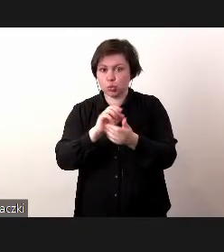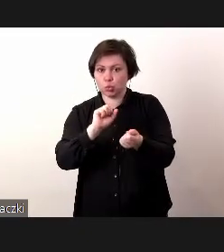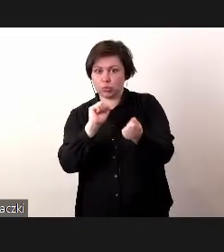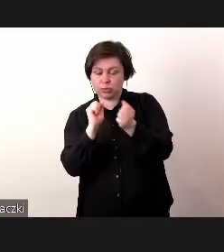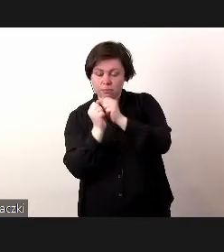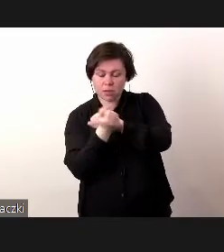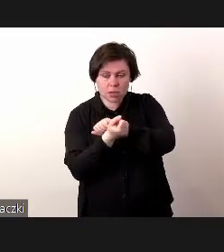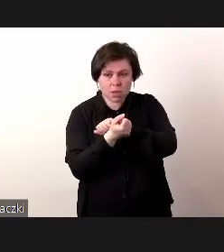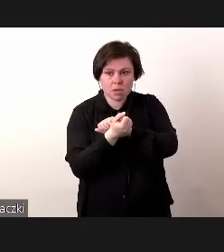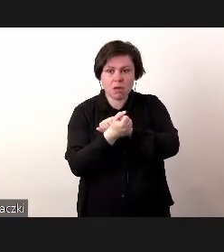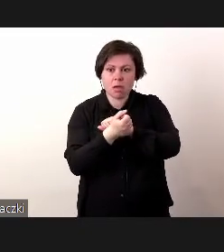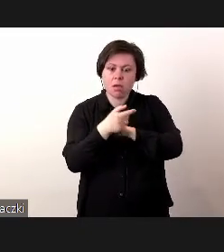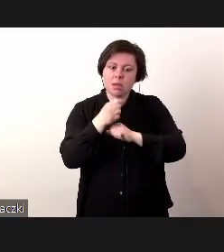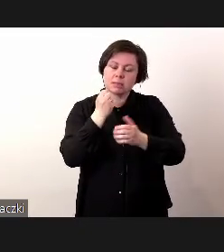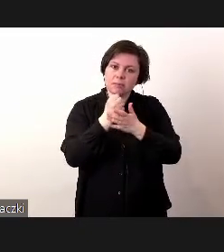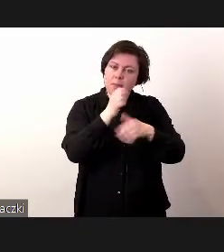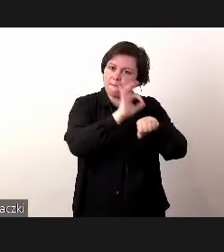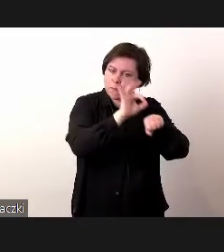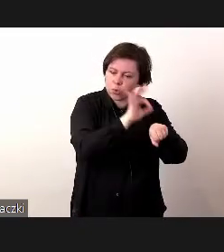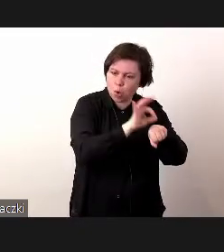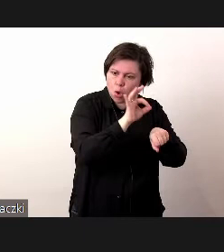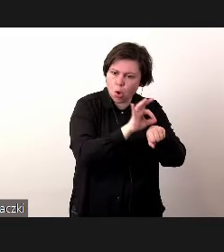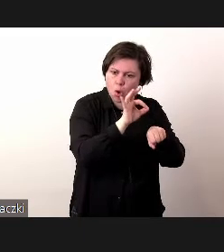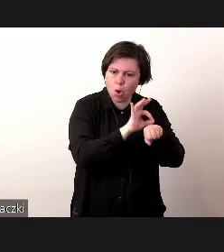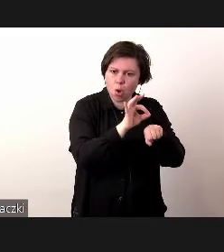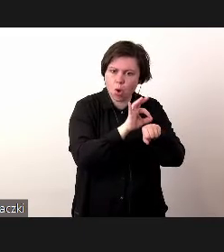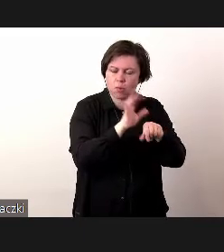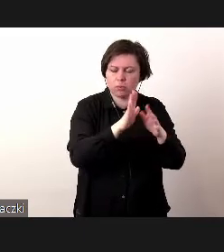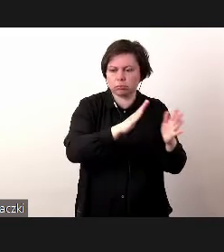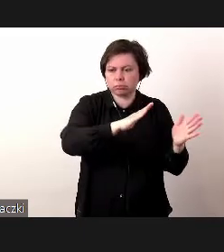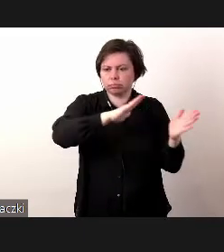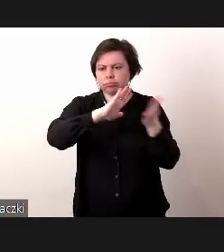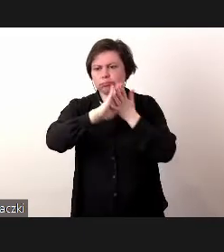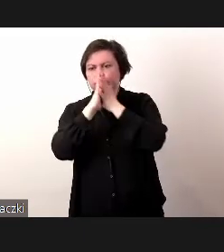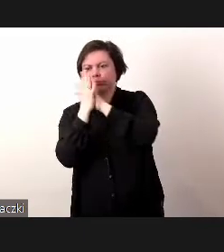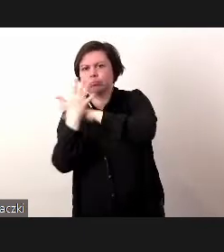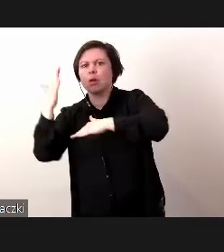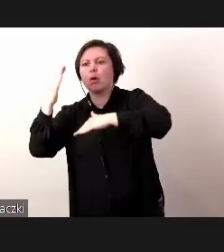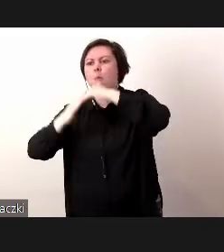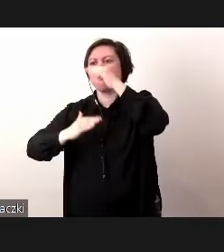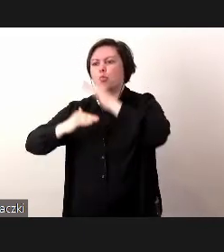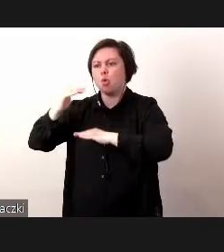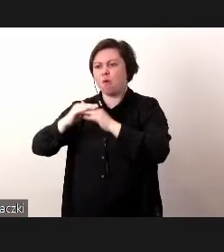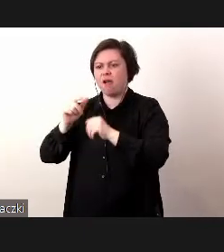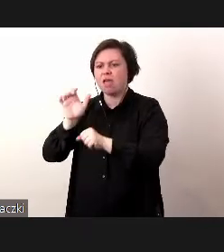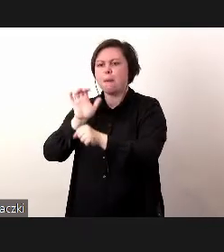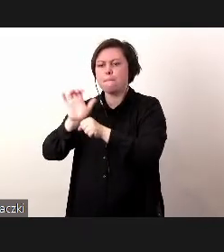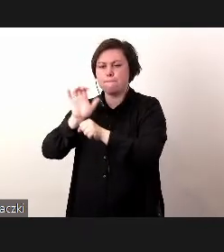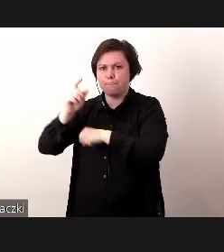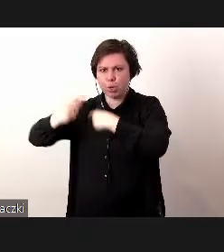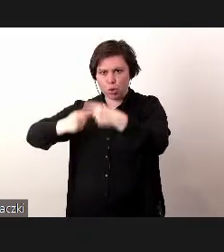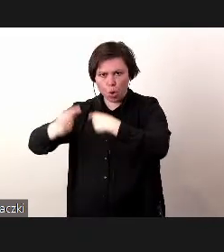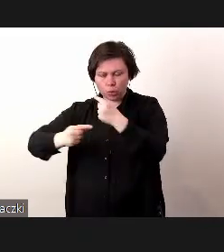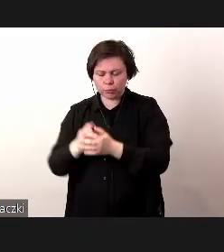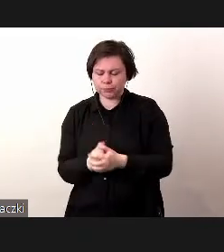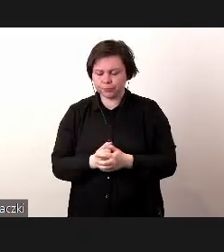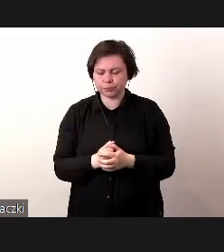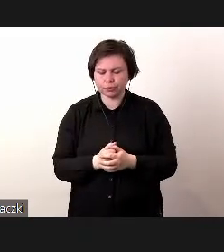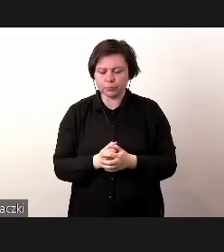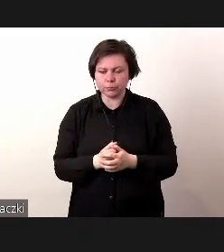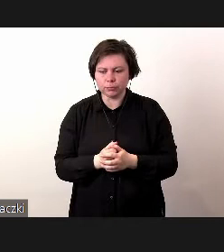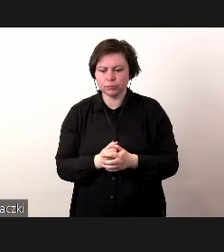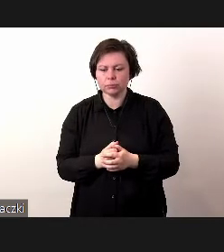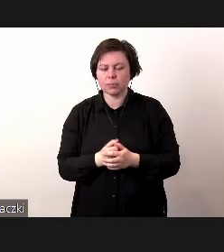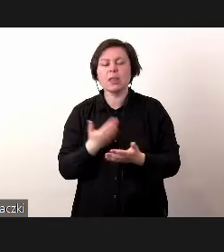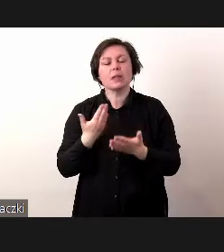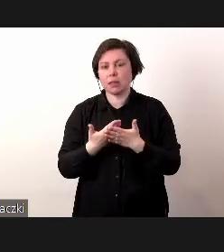podejścia projektowego i przechodzimy bardziej na budowanie produktu, dlatego że